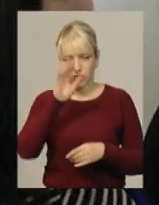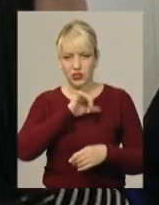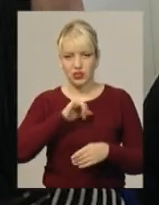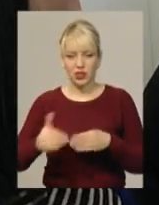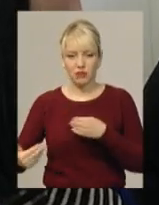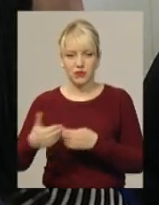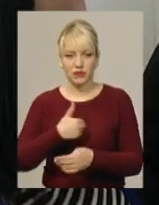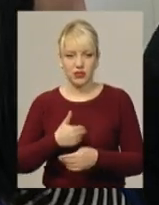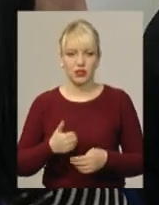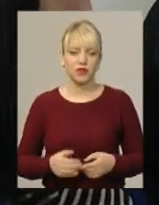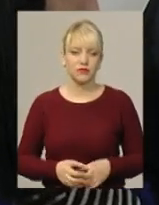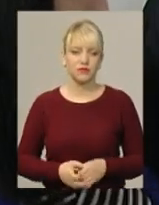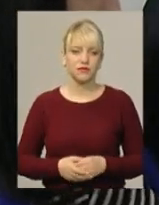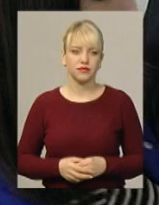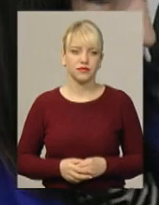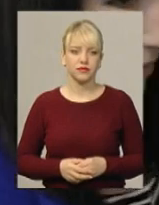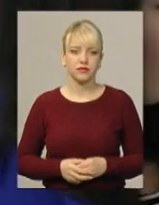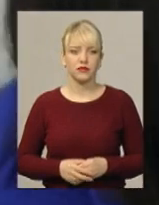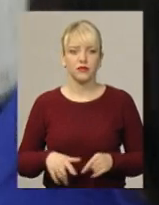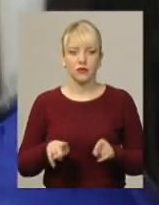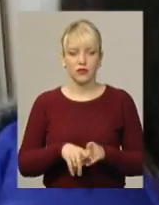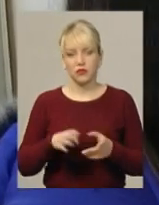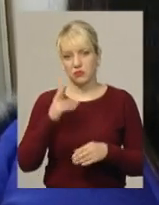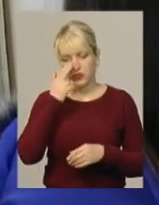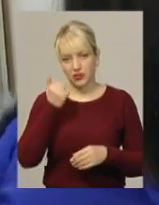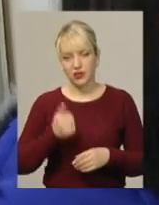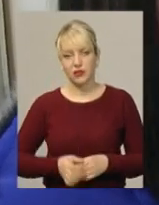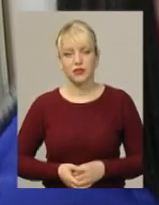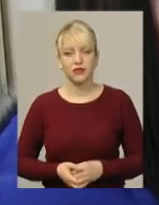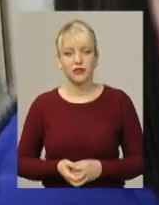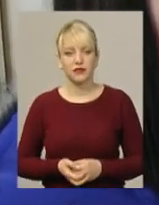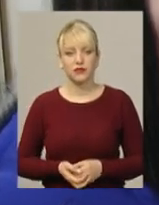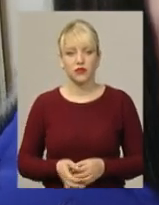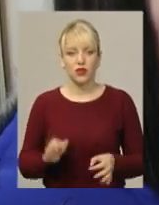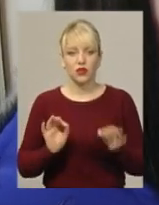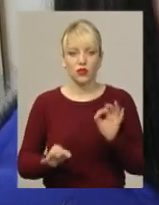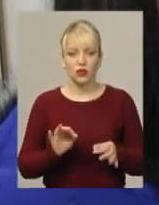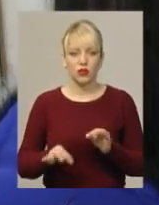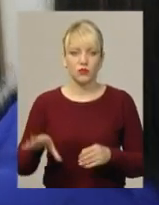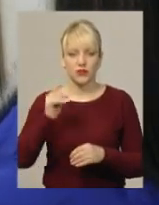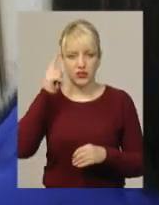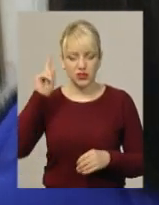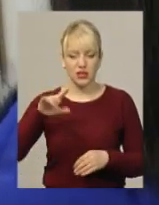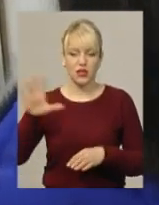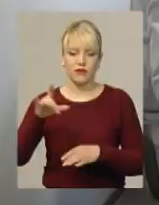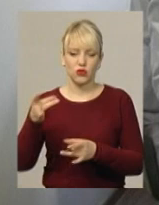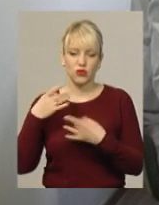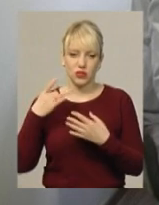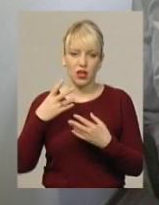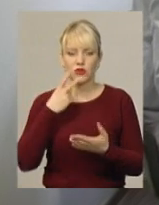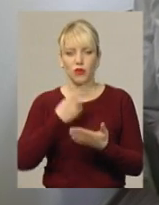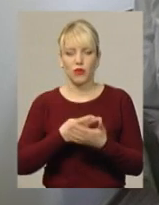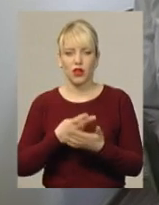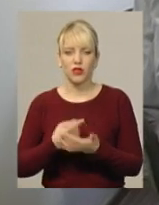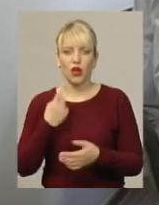як дільничий лікар. І також нормально все. Все знаю, все розповідає, все показує. Один